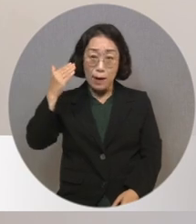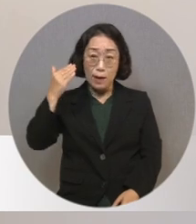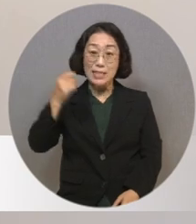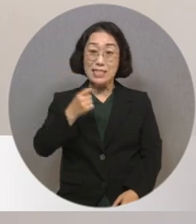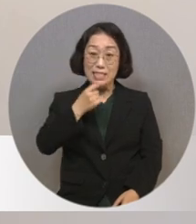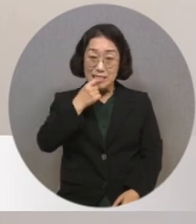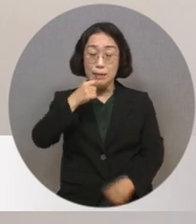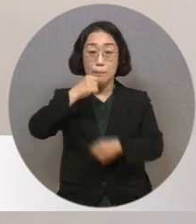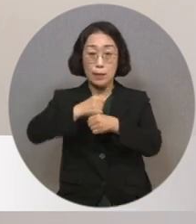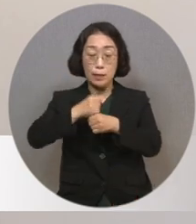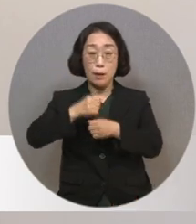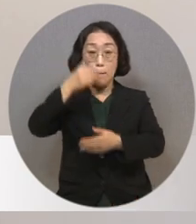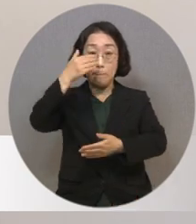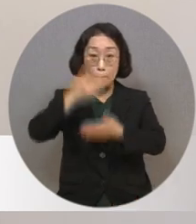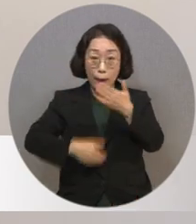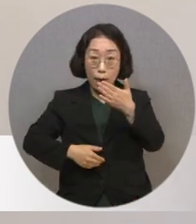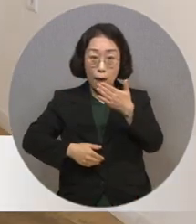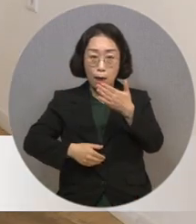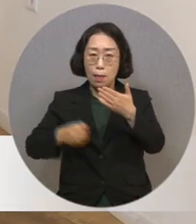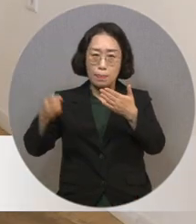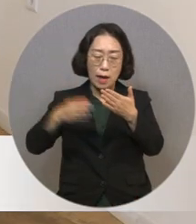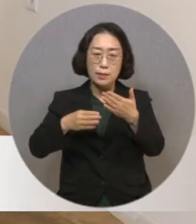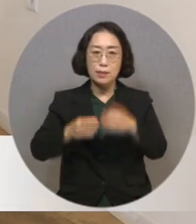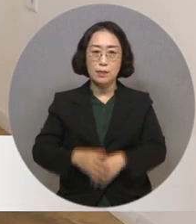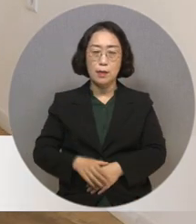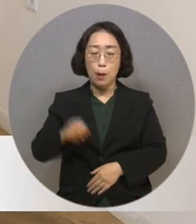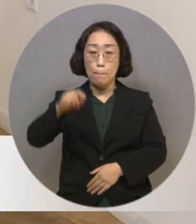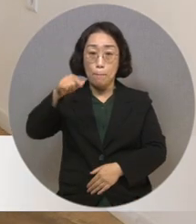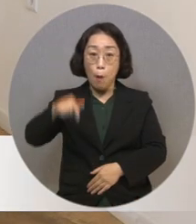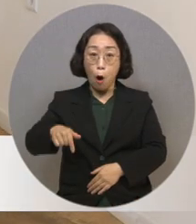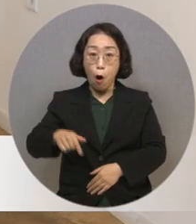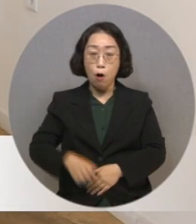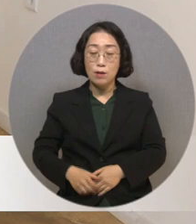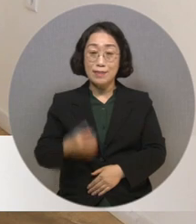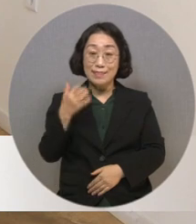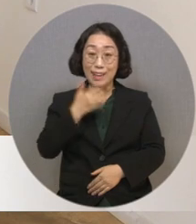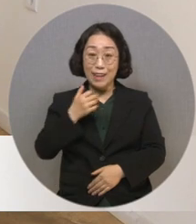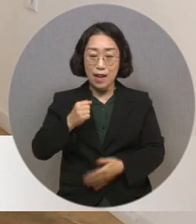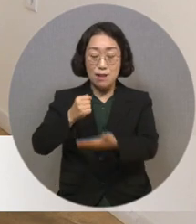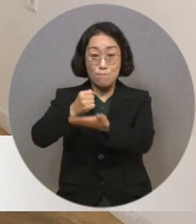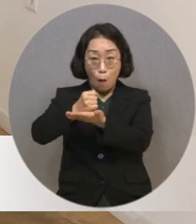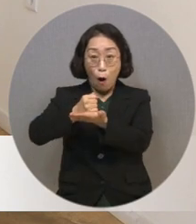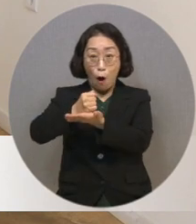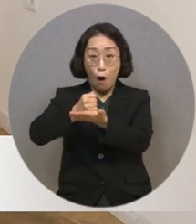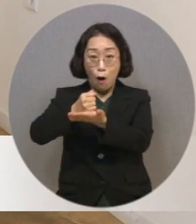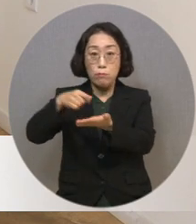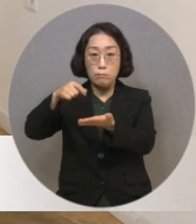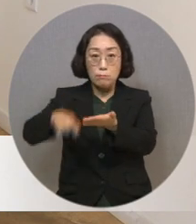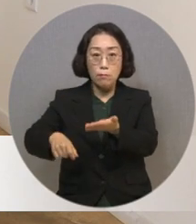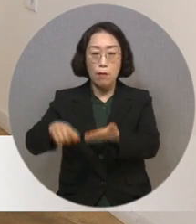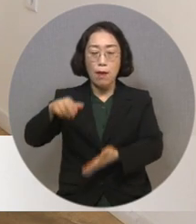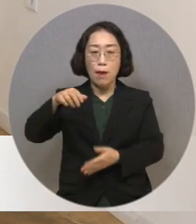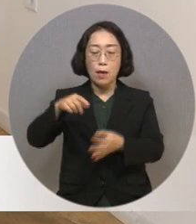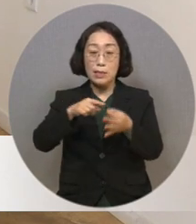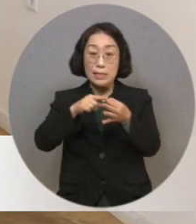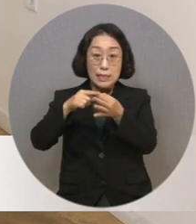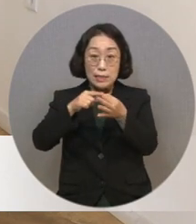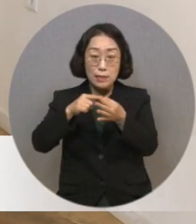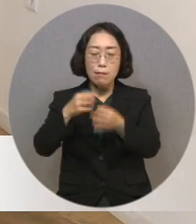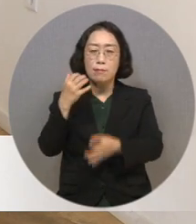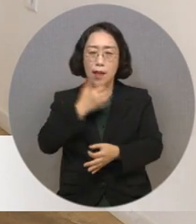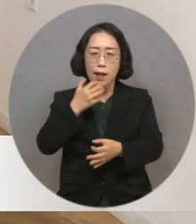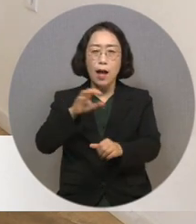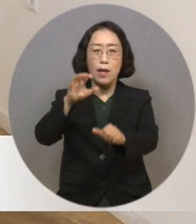그리고 그 뺀 색깔을 다시 먹에다가 넣어서 색깔 있는 먹을 이용해서 캘리그라피를 색깔 있는 먹을